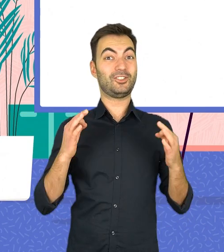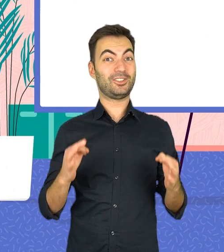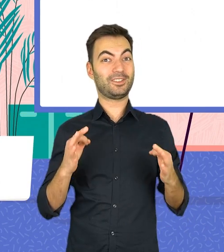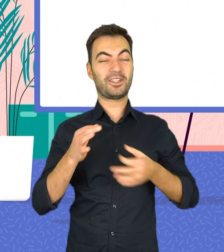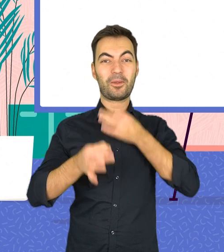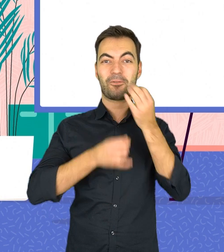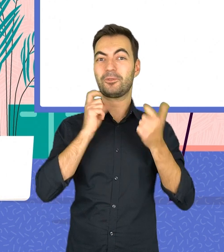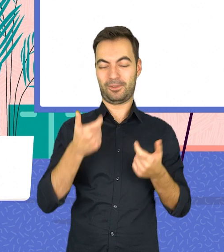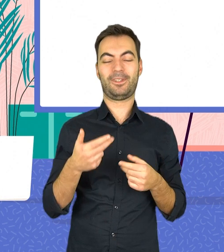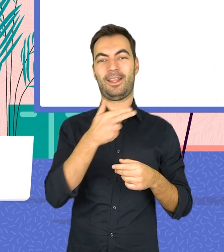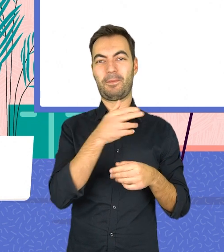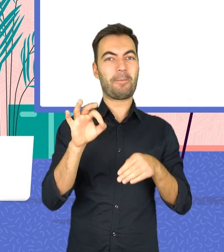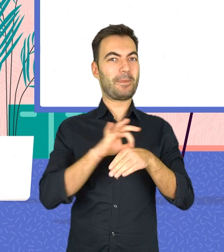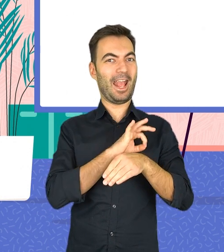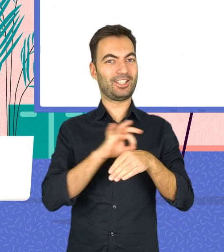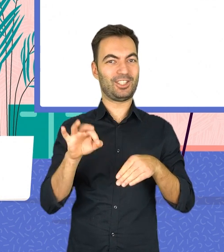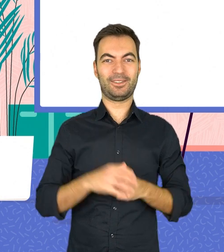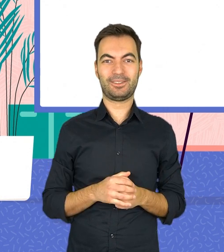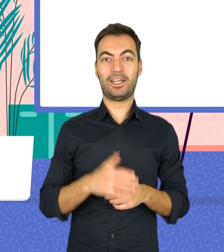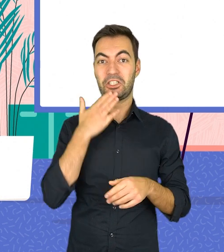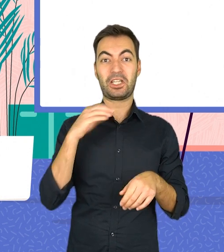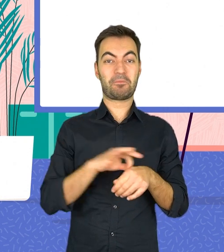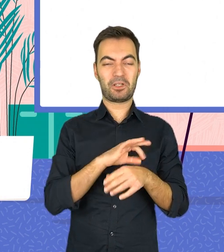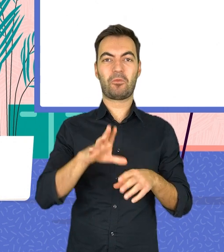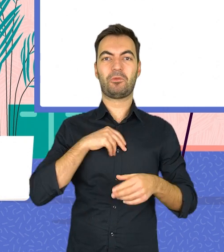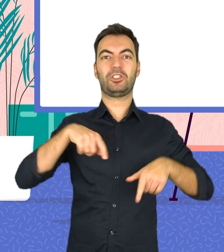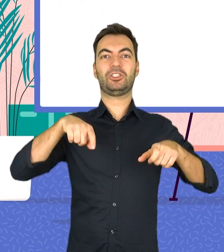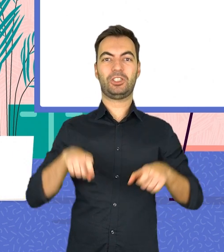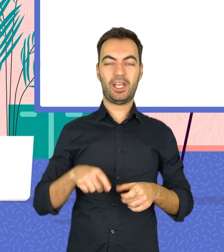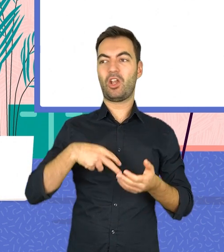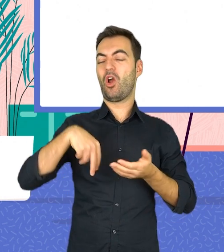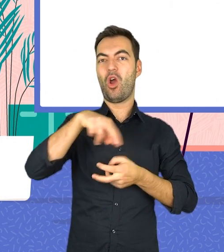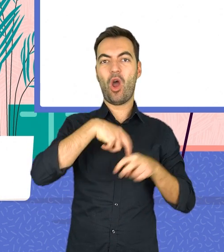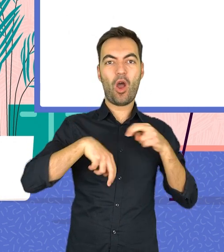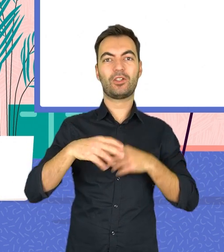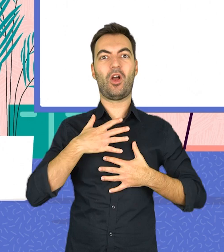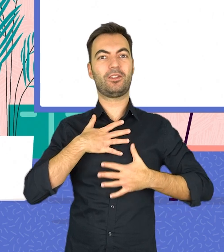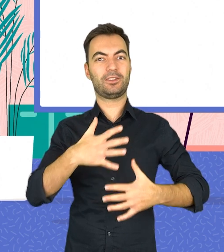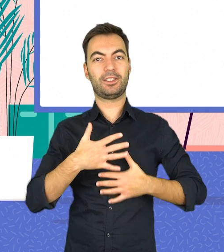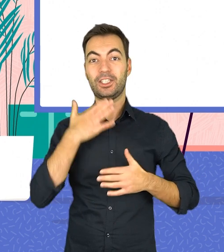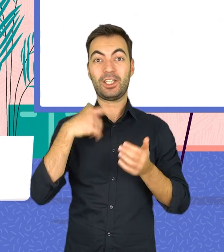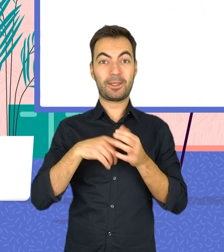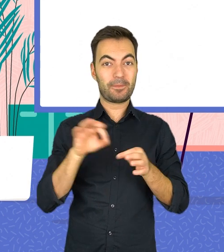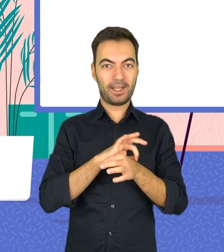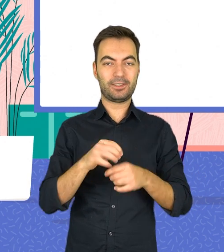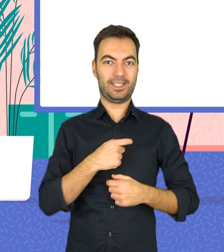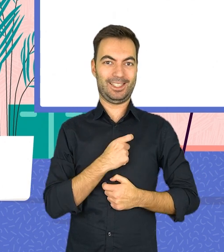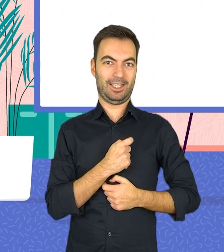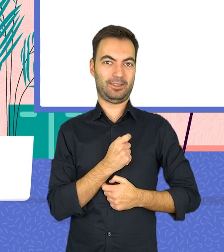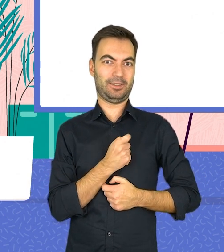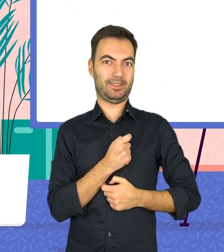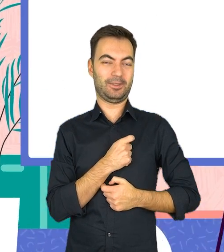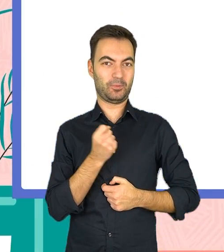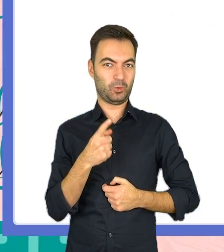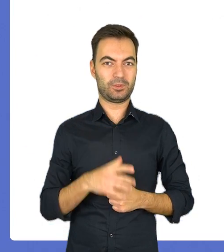Dziś opowiem wam o mięśniach. To dzięki nim możemy siedzieć, chodzić i oddychać. To dzięki nim bije nasze serce.